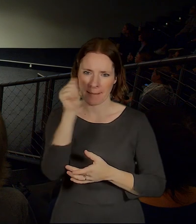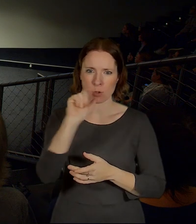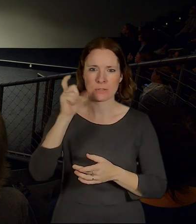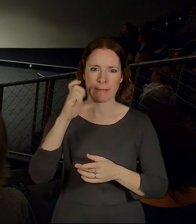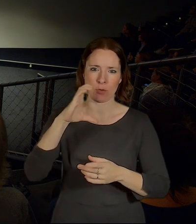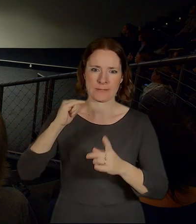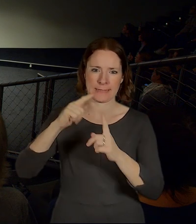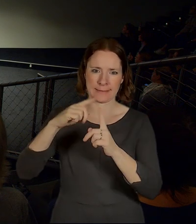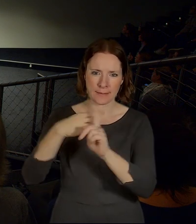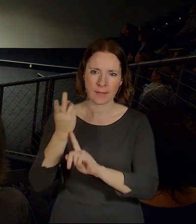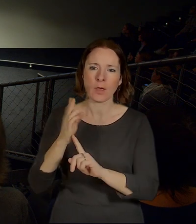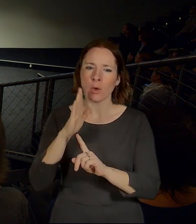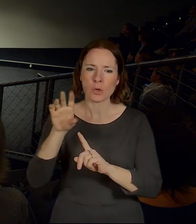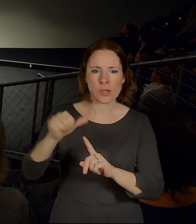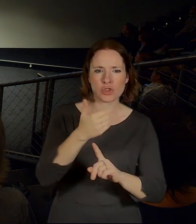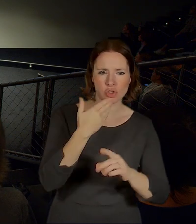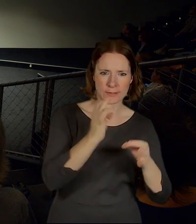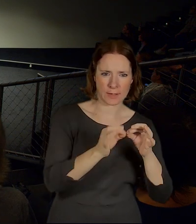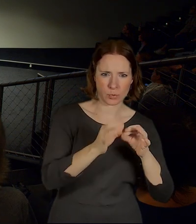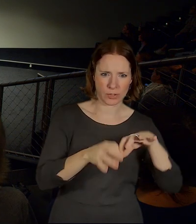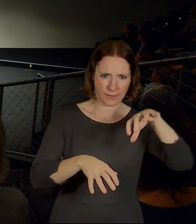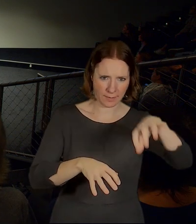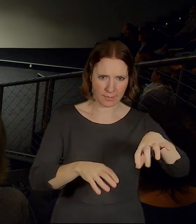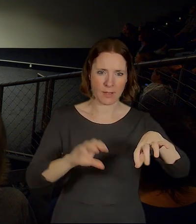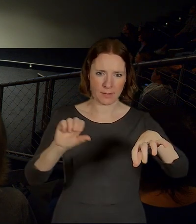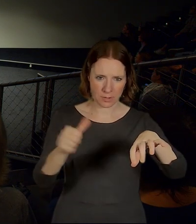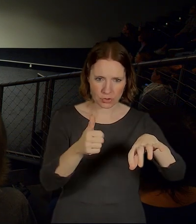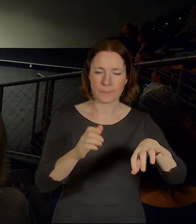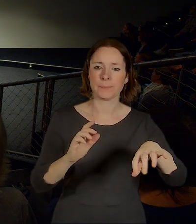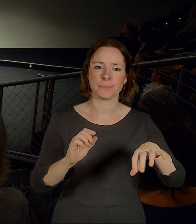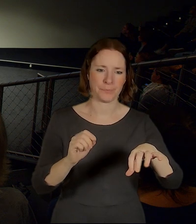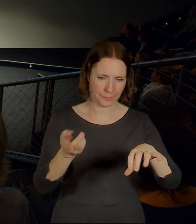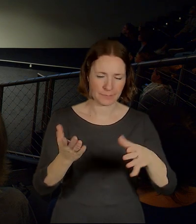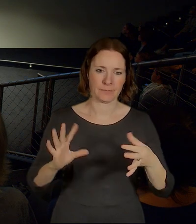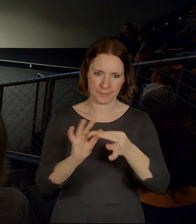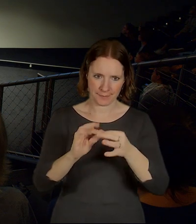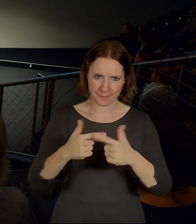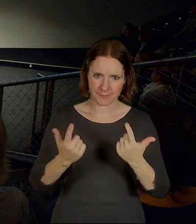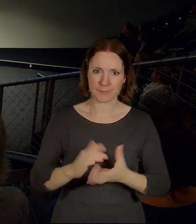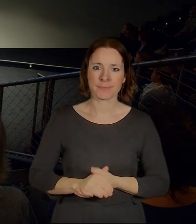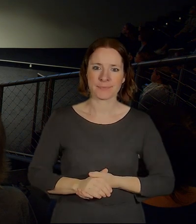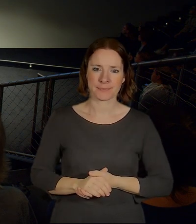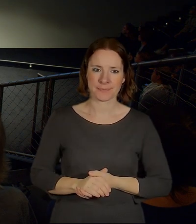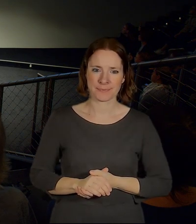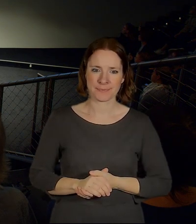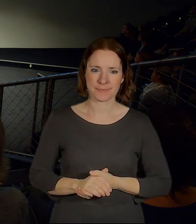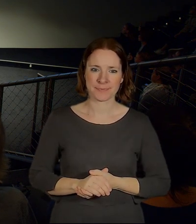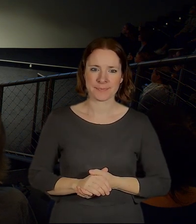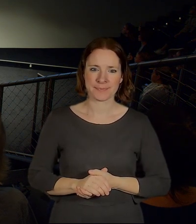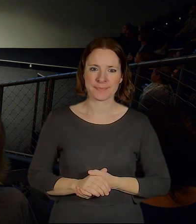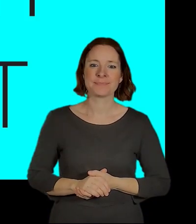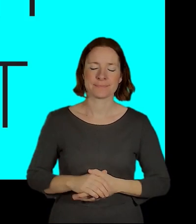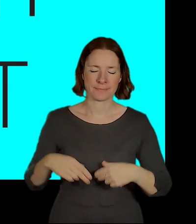česká spořitelná to bude, nebo bankovní instituce, RST, jo, díky. Tak a půjdeme